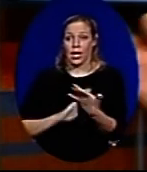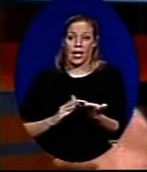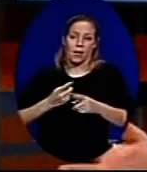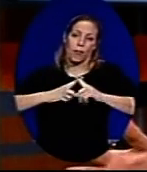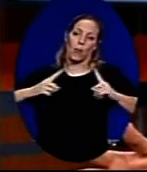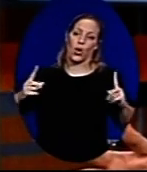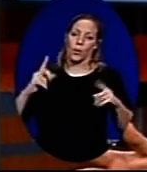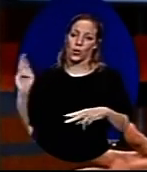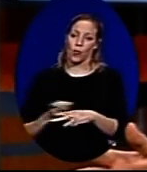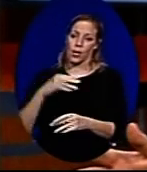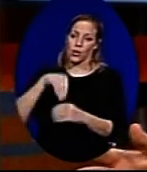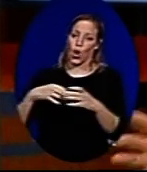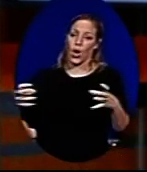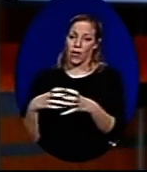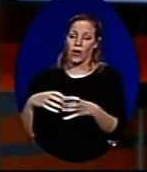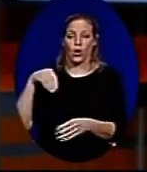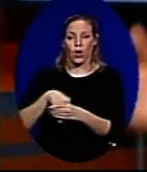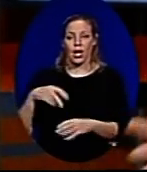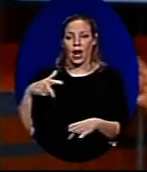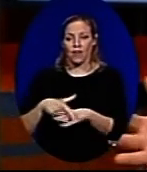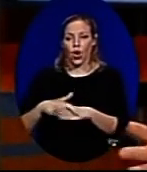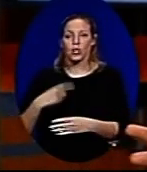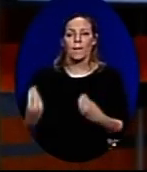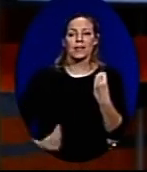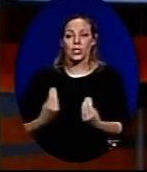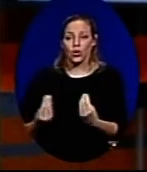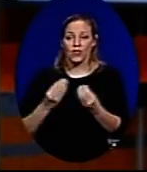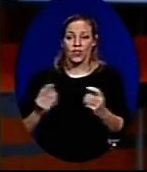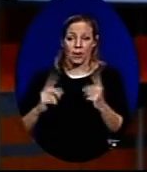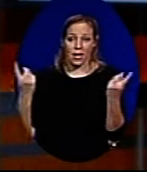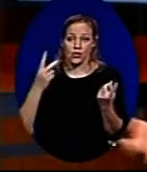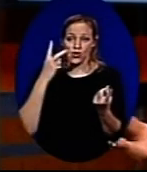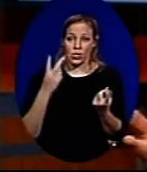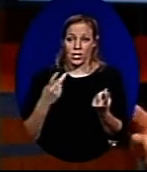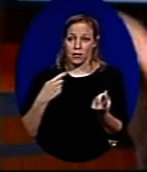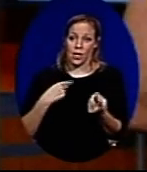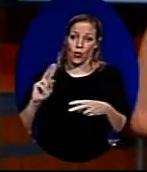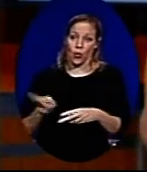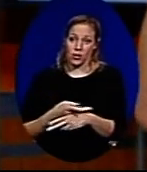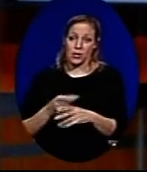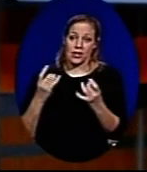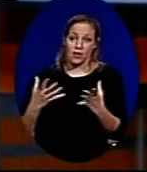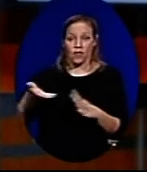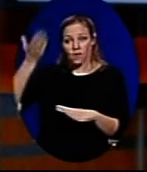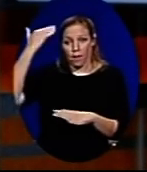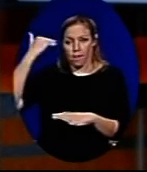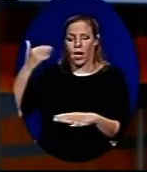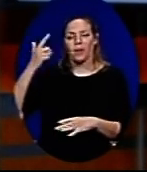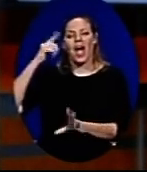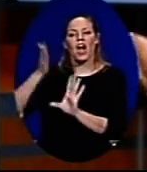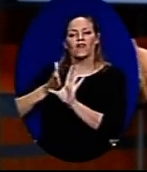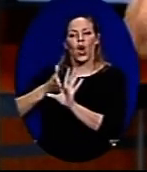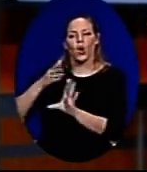מהפלורליזם הנורמלי בתוך חברה, כולל הפרעות במיניות או דברים אחרים, שבינינו נראים וריאנטים טבעיים, ופעם קטלגו אותם כהפרעות